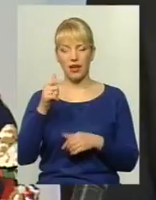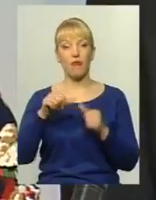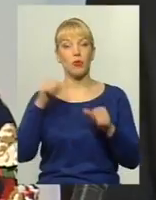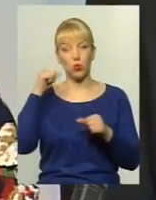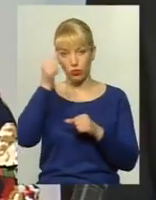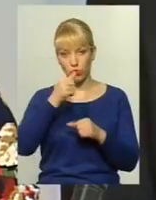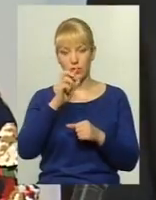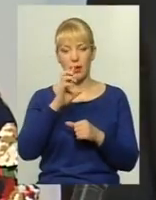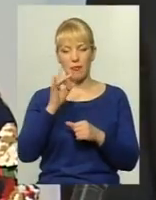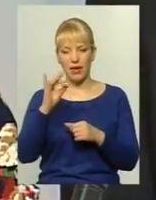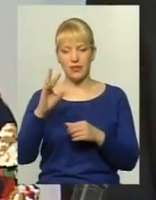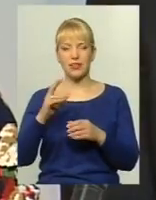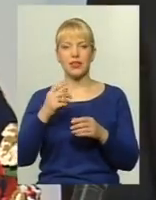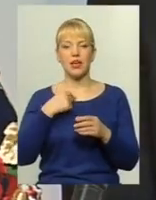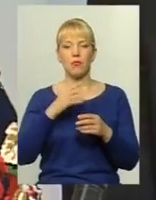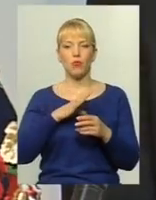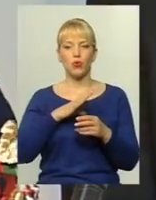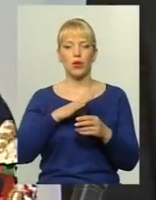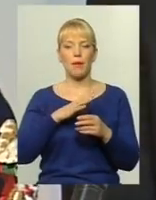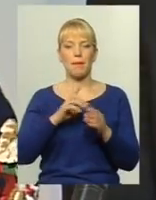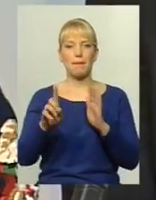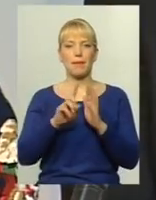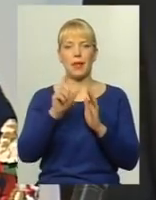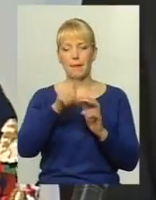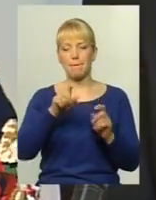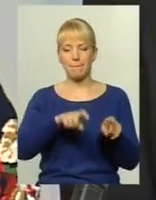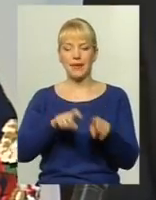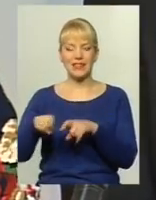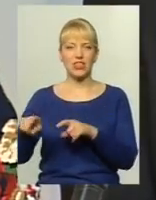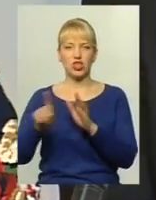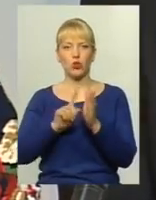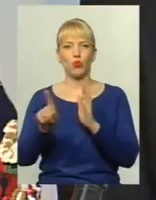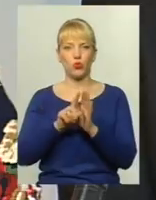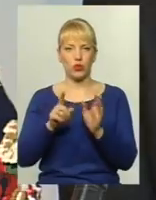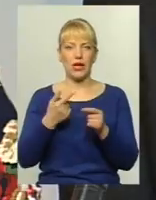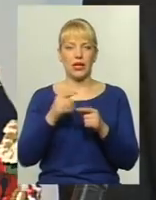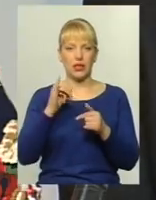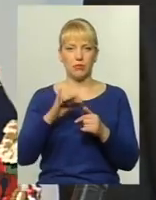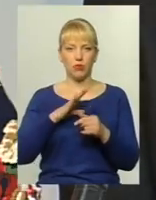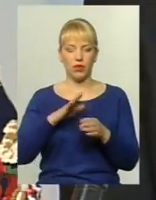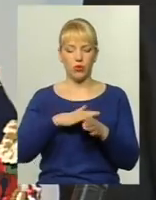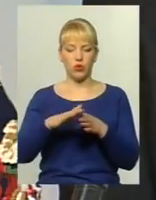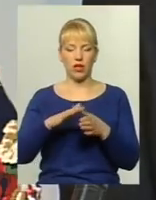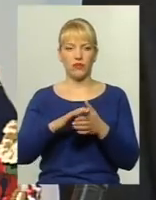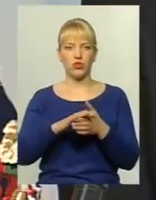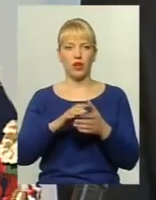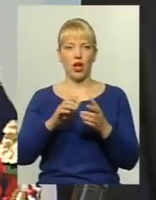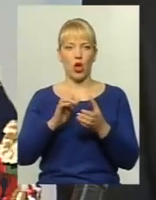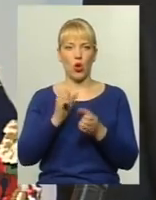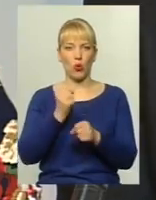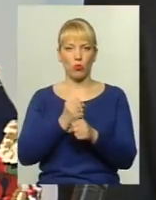Обстеження пасажиропотоку було створено, виконавчим комітетом була затверджена робоча група, яка проводила дане обстеження.